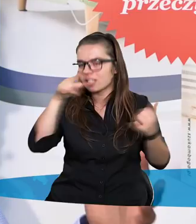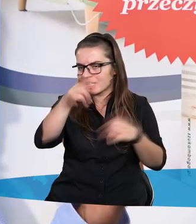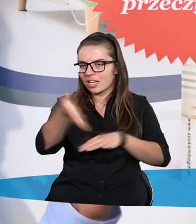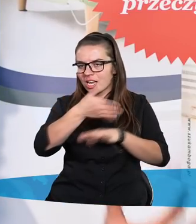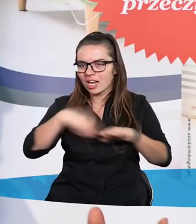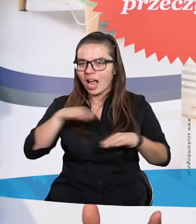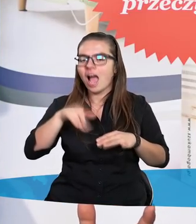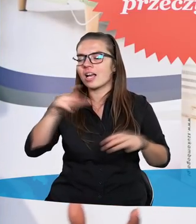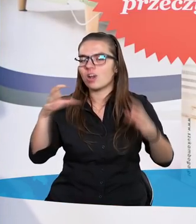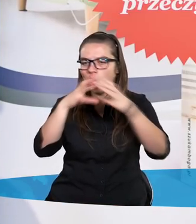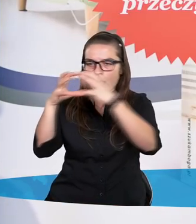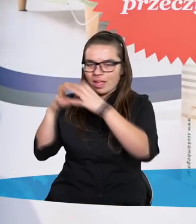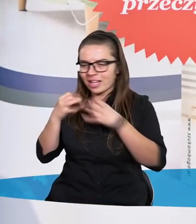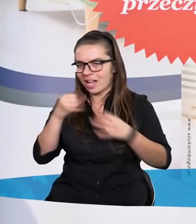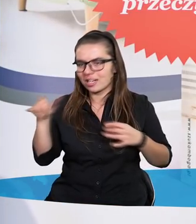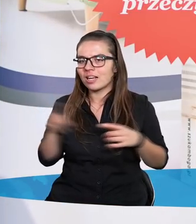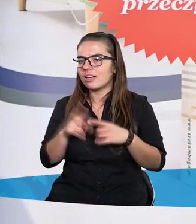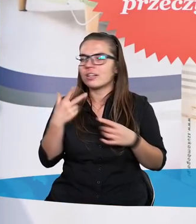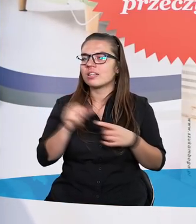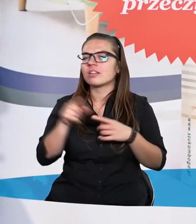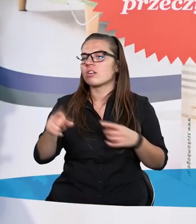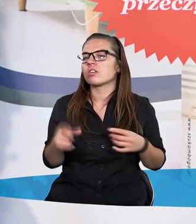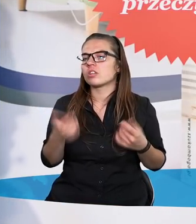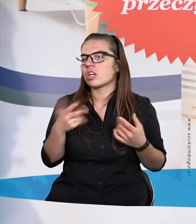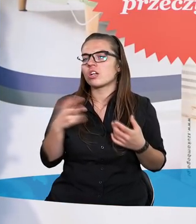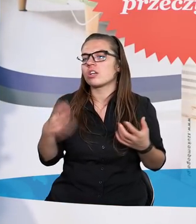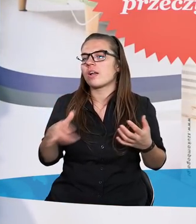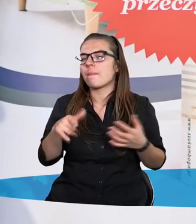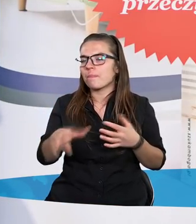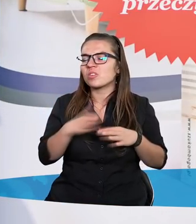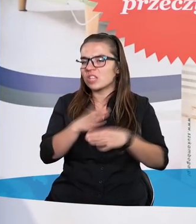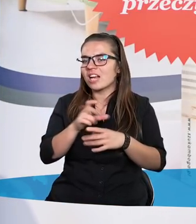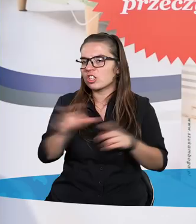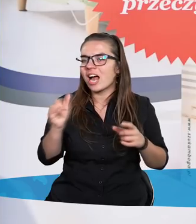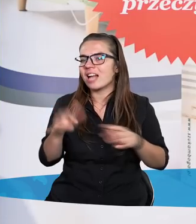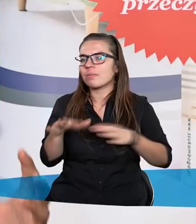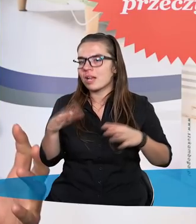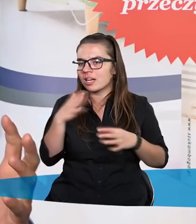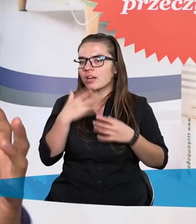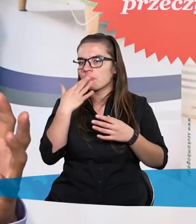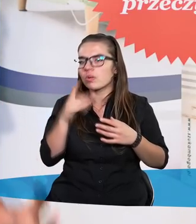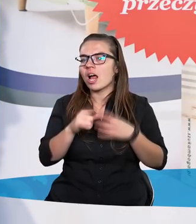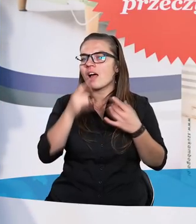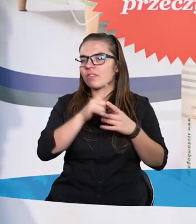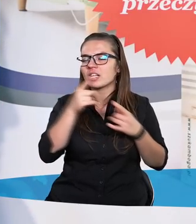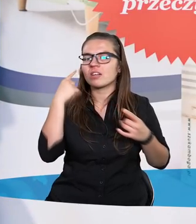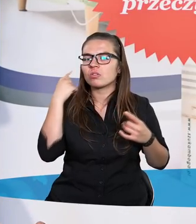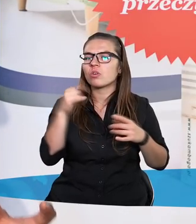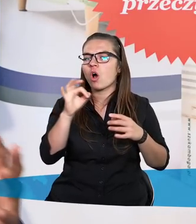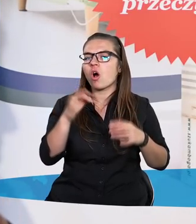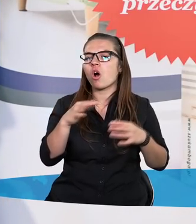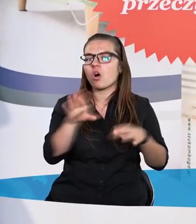krajach, czy na innych kontynentach. Nie jest to czas i miejsce, żeby może dzielić się tymi historiami. Słyszałem historię wskrzeszeń ludzi